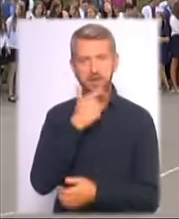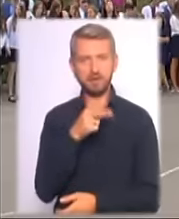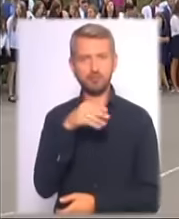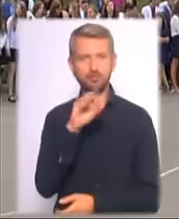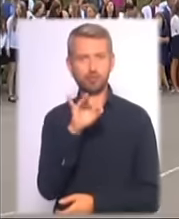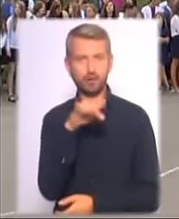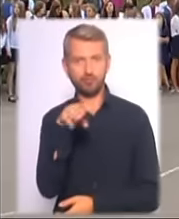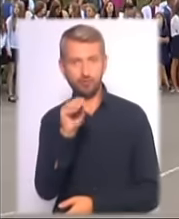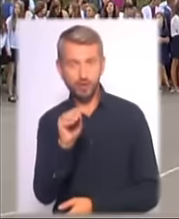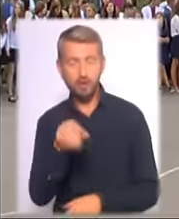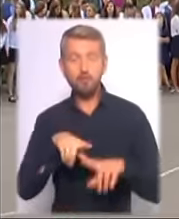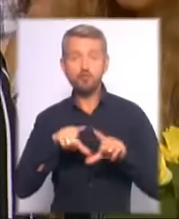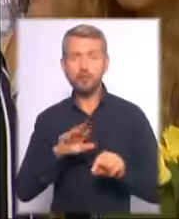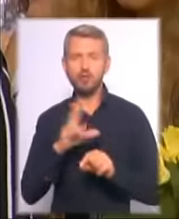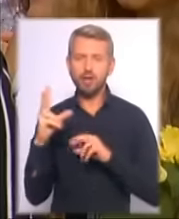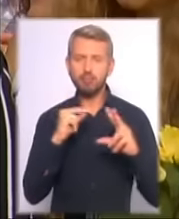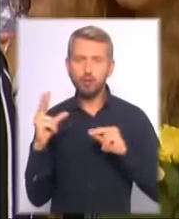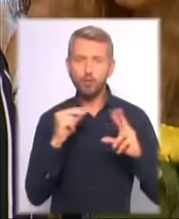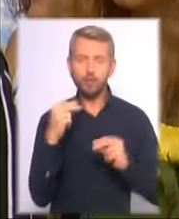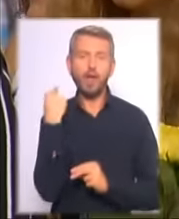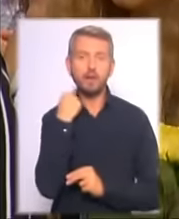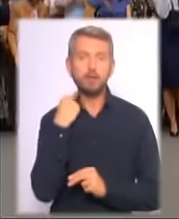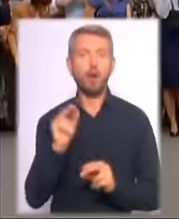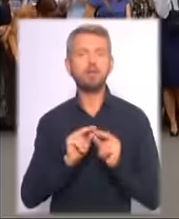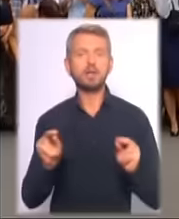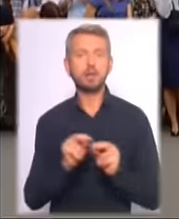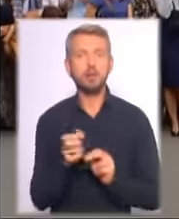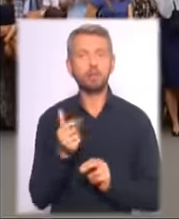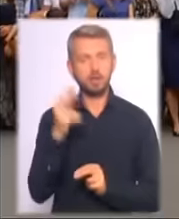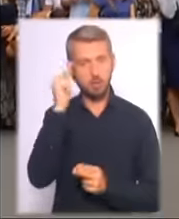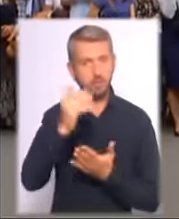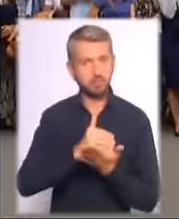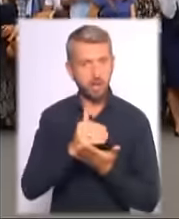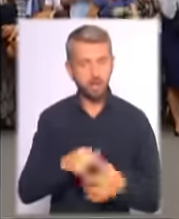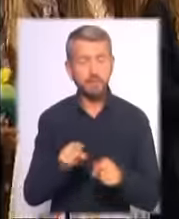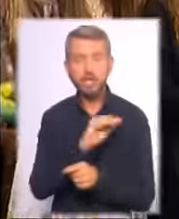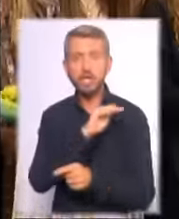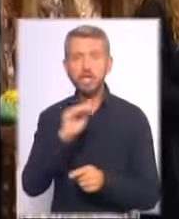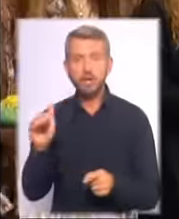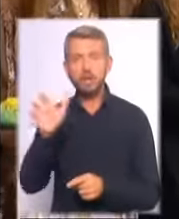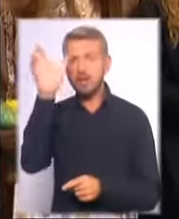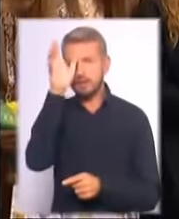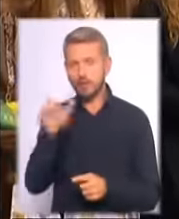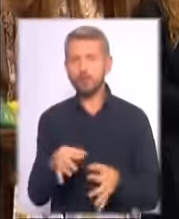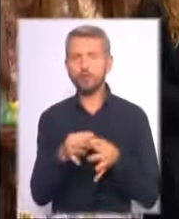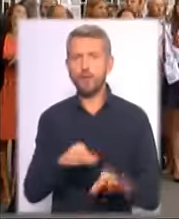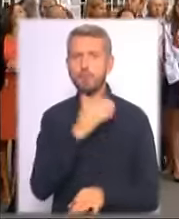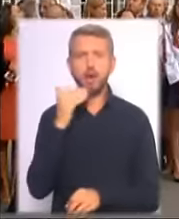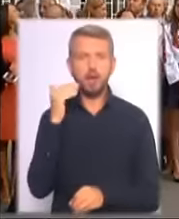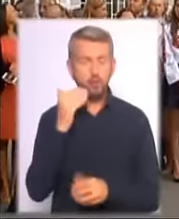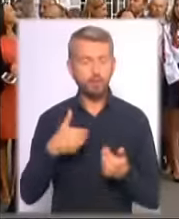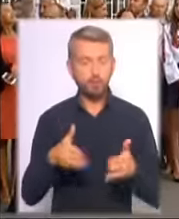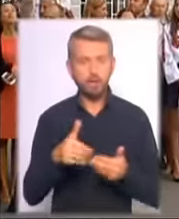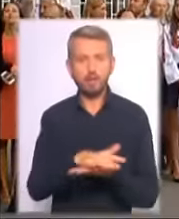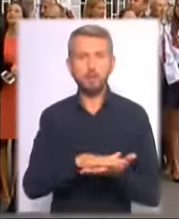школі не лише спілкуються англійською, а й викладають нею кілька предметів. Такий рівень знань дозволяє багатьом випускникам продовжити навчання у